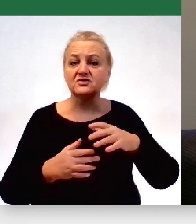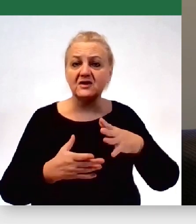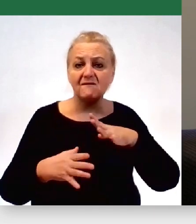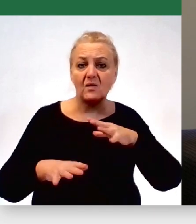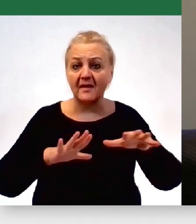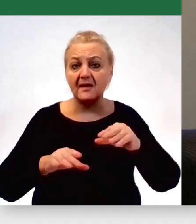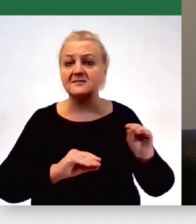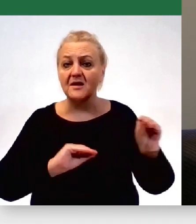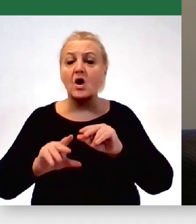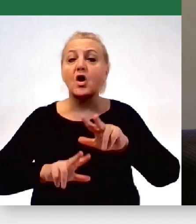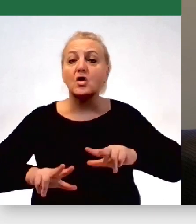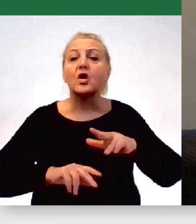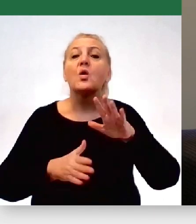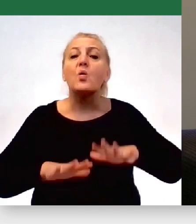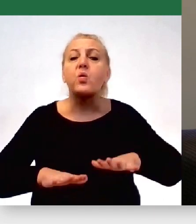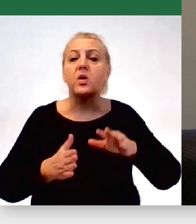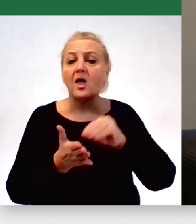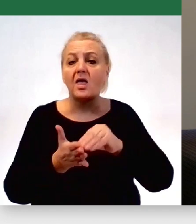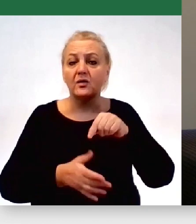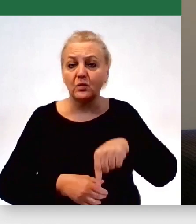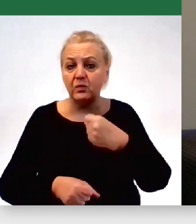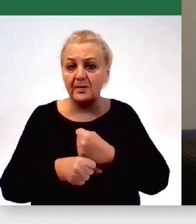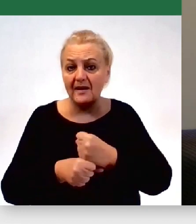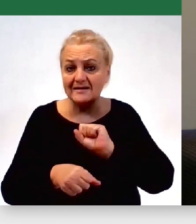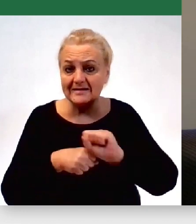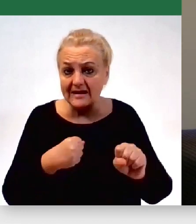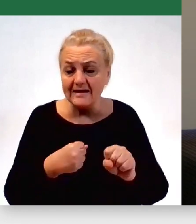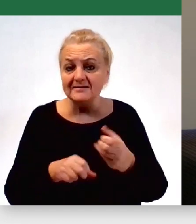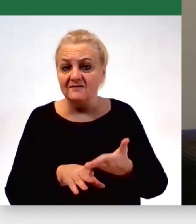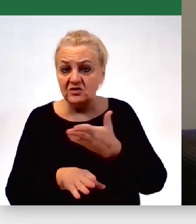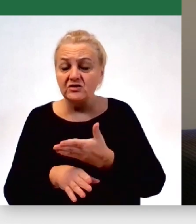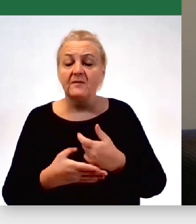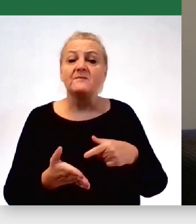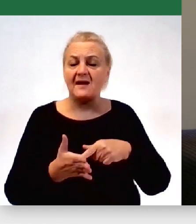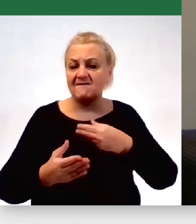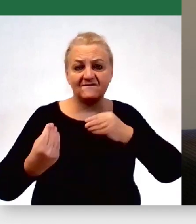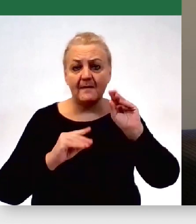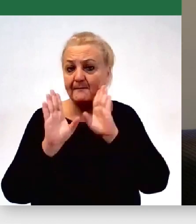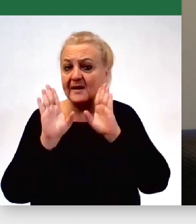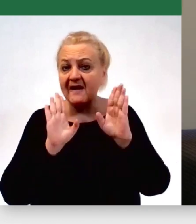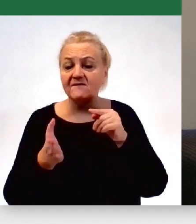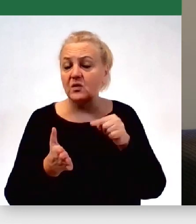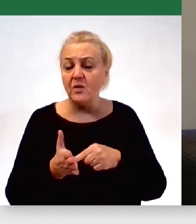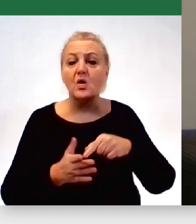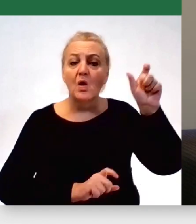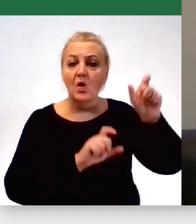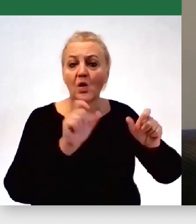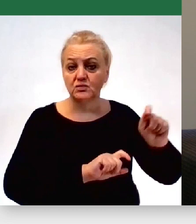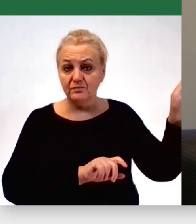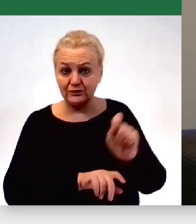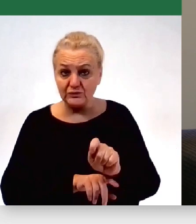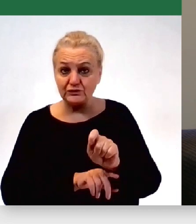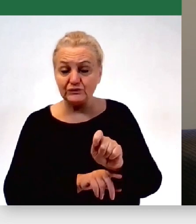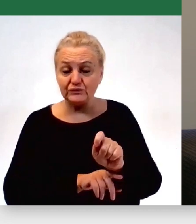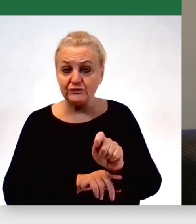rodzin tych, którzy u nas już są, po to, że jest większe prawdopodobieństwo, że te osoby, które przyjadą do nas